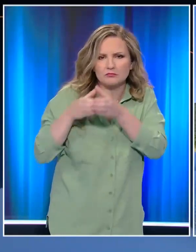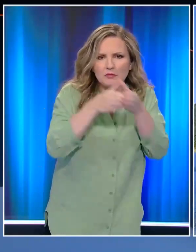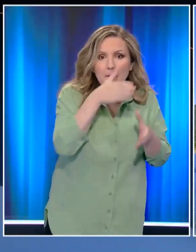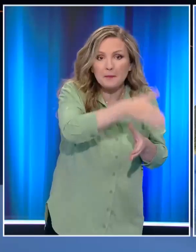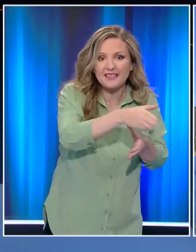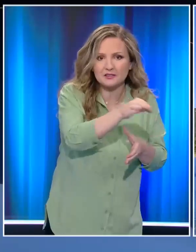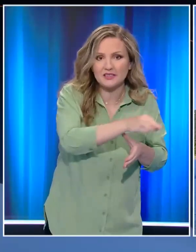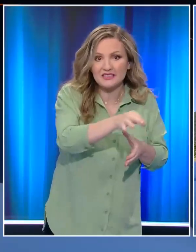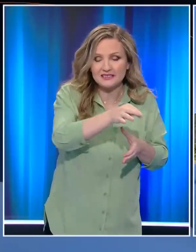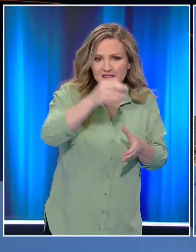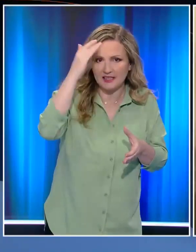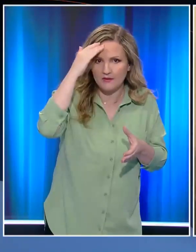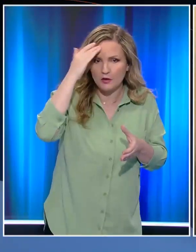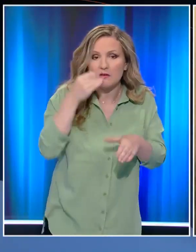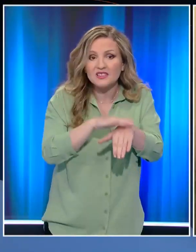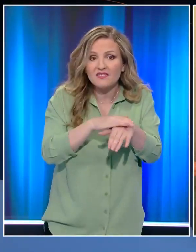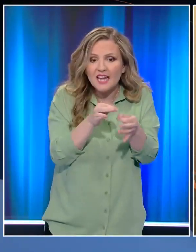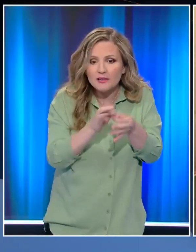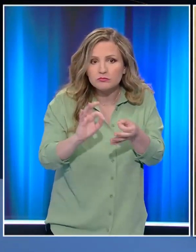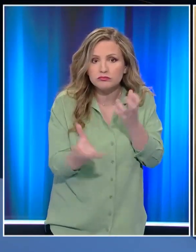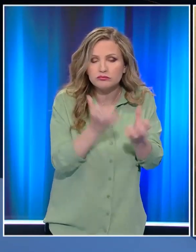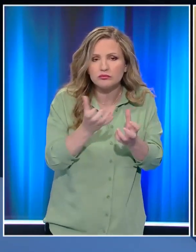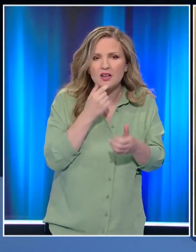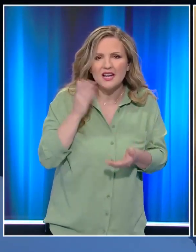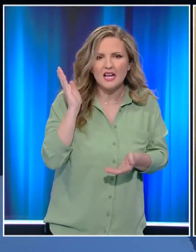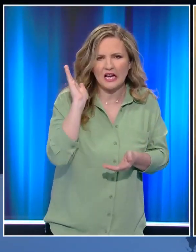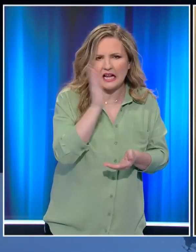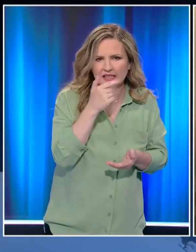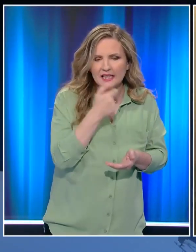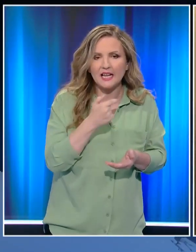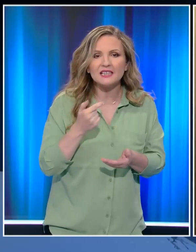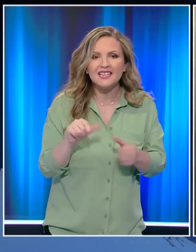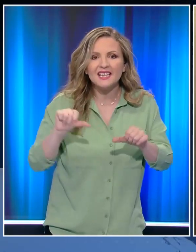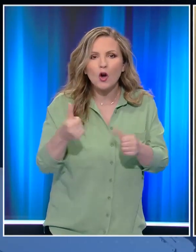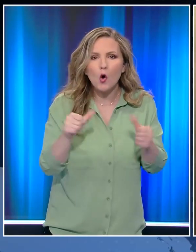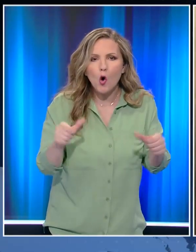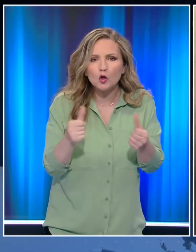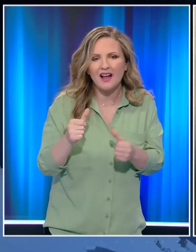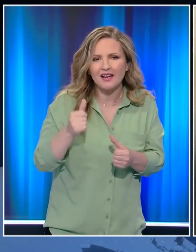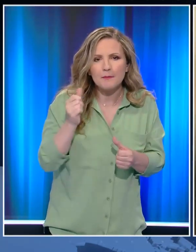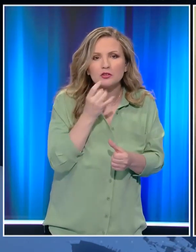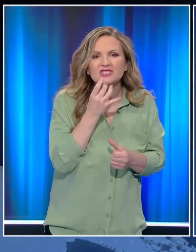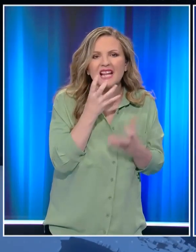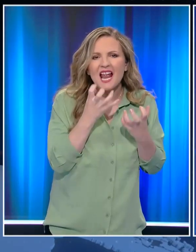για να διερευνήσει τα αίτια της πυρκαγιάς που σύμφωνα με καταγγελίες οφείλεται σε καύση ξερών χόρτων από βοσκό.